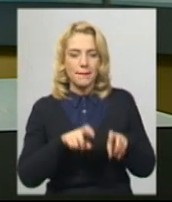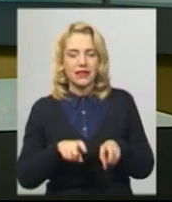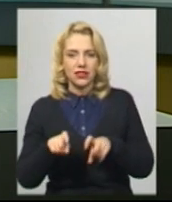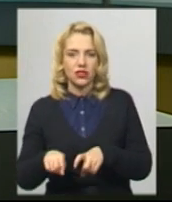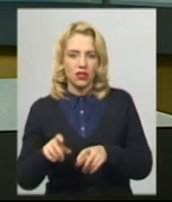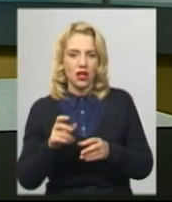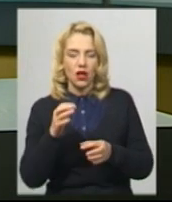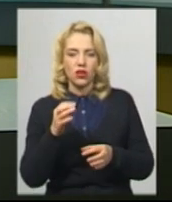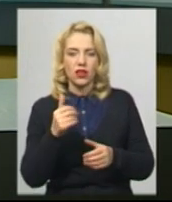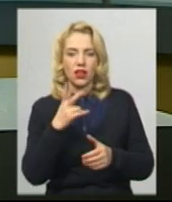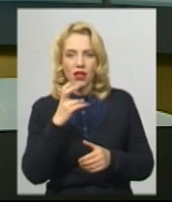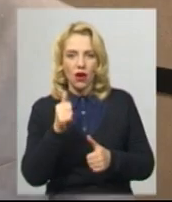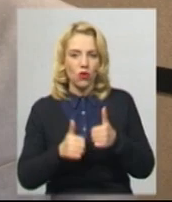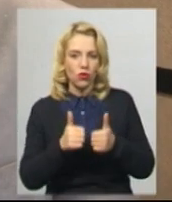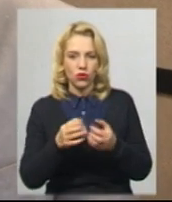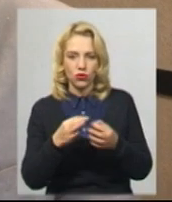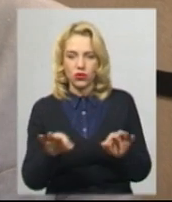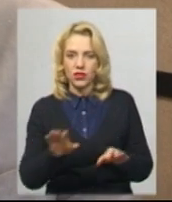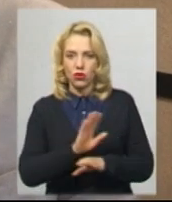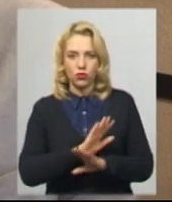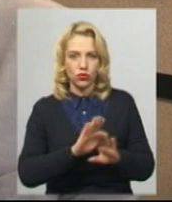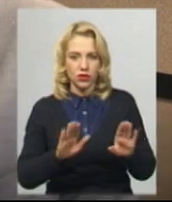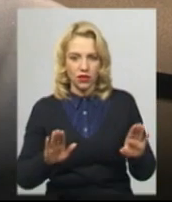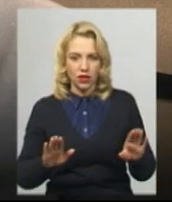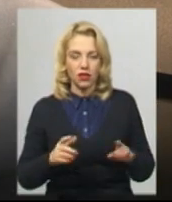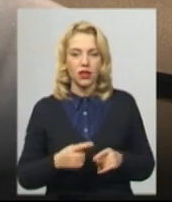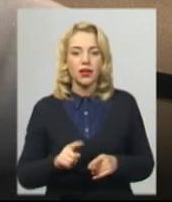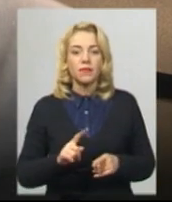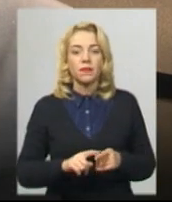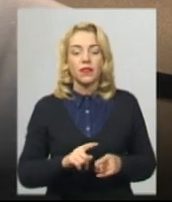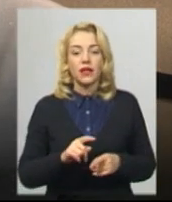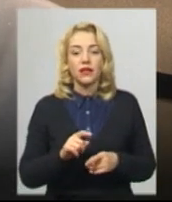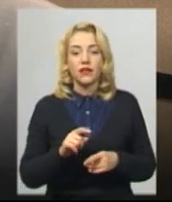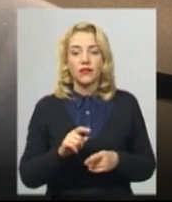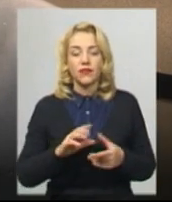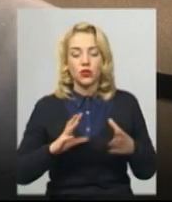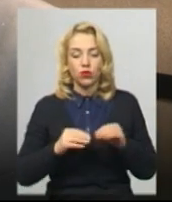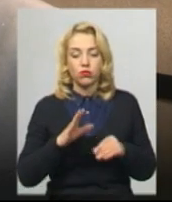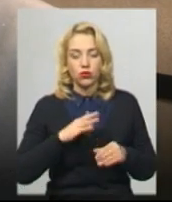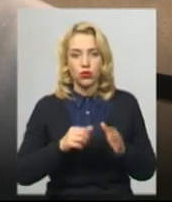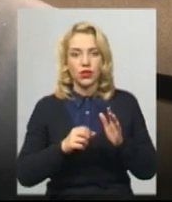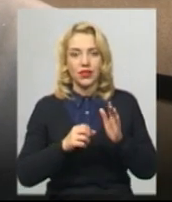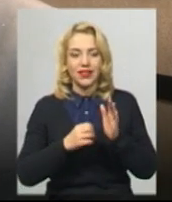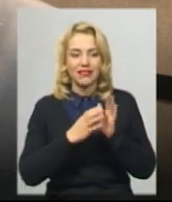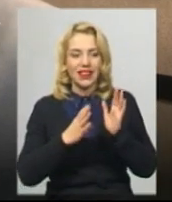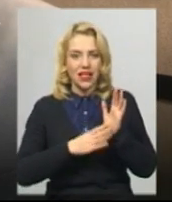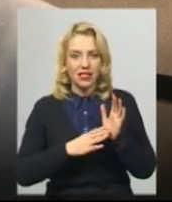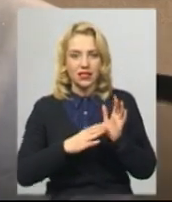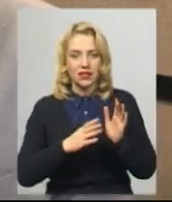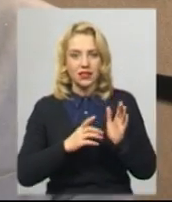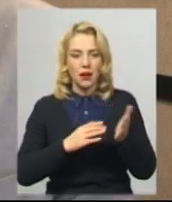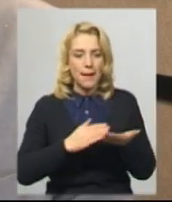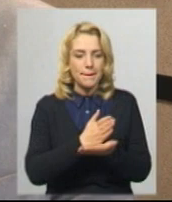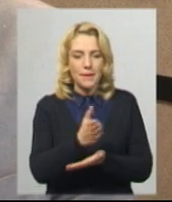допустили. Всього було 19 маршрутів, відбулися конкурси по